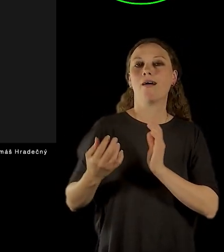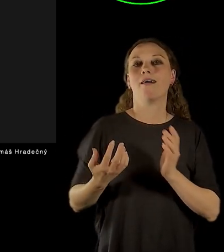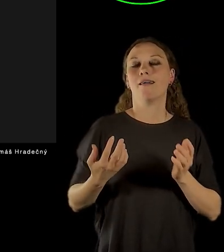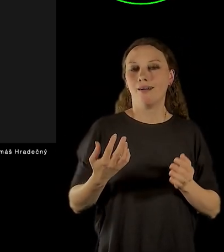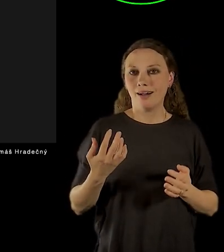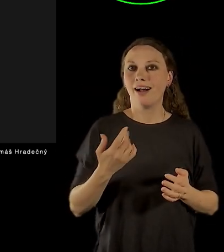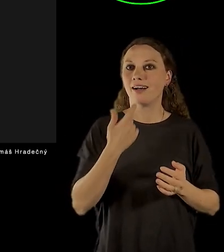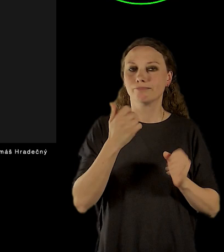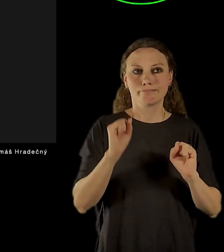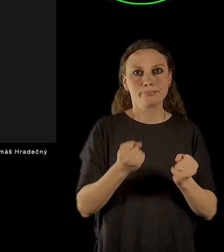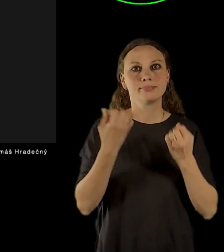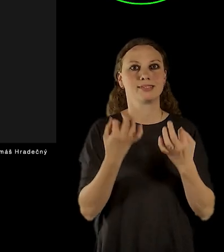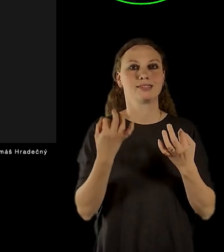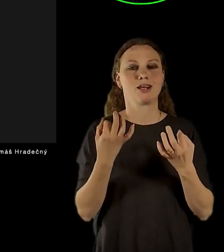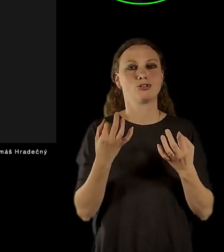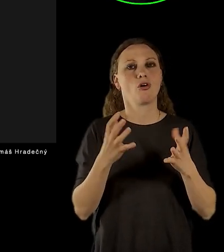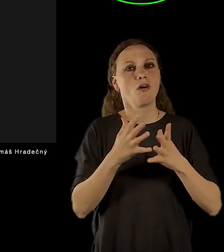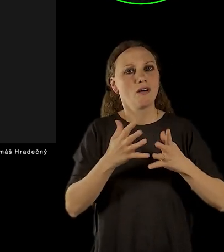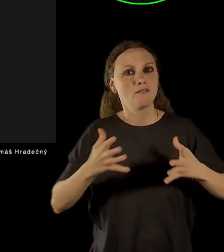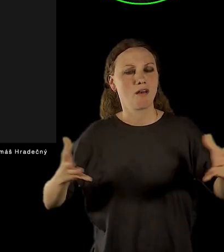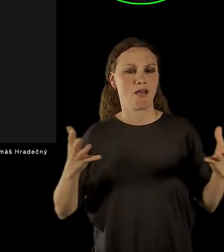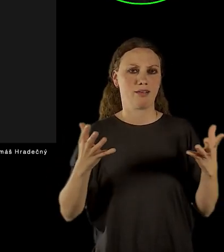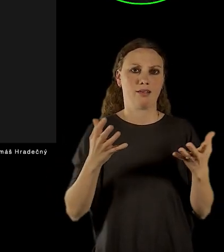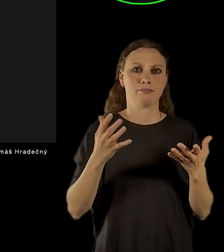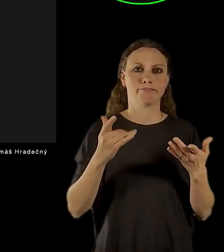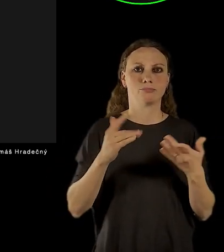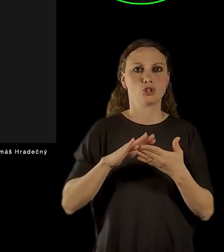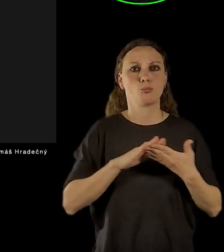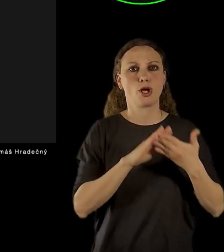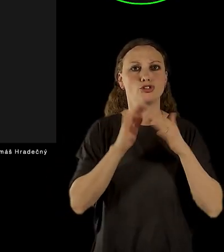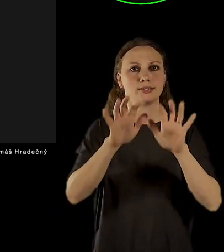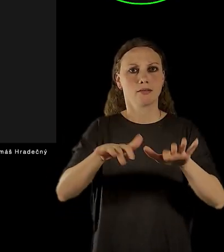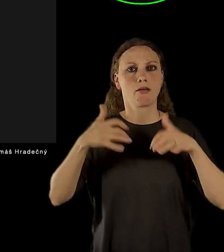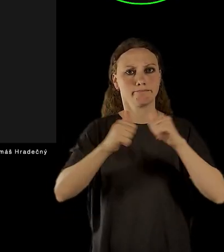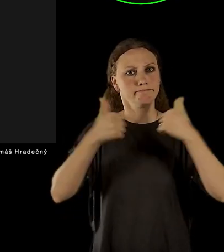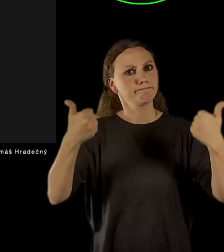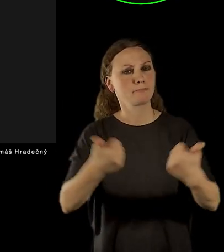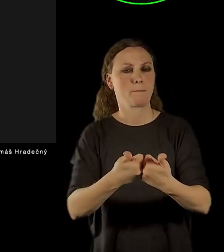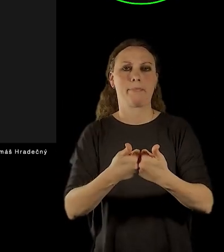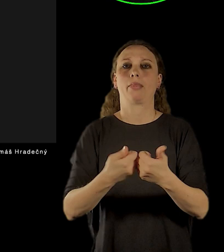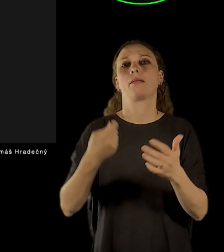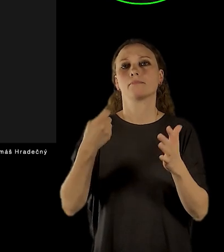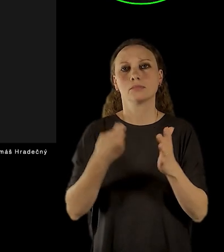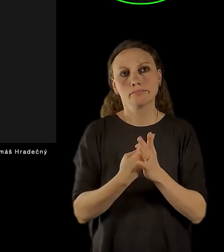společenského sálu, to znamená jakéhosi srdce, kde bude celoročně probíhat,